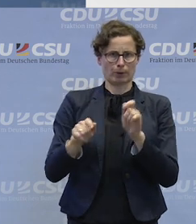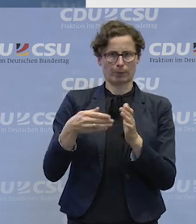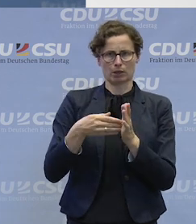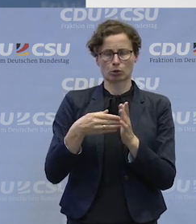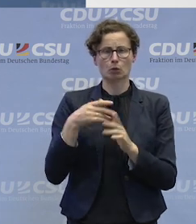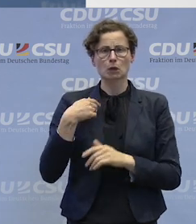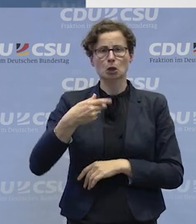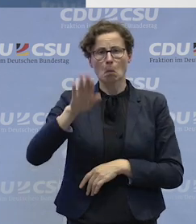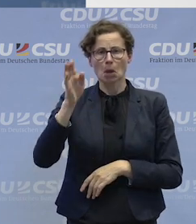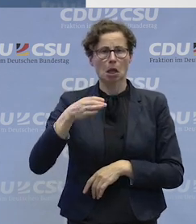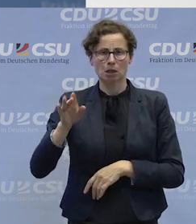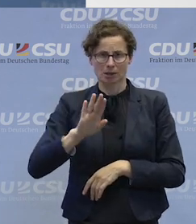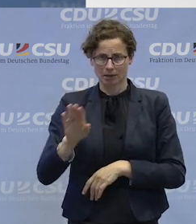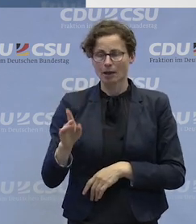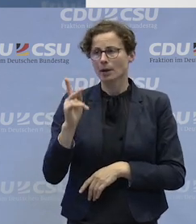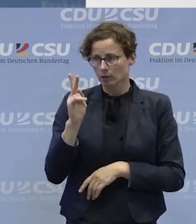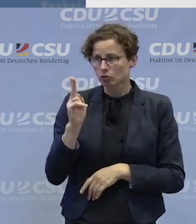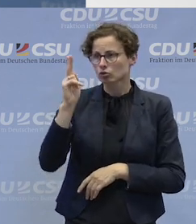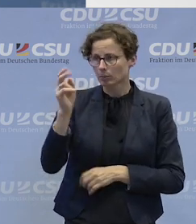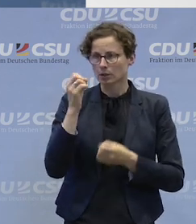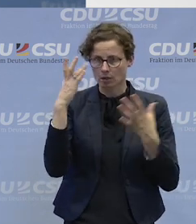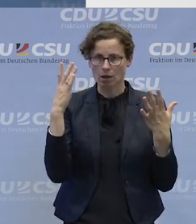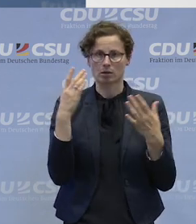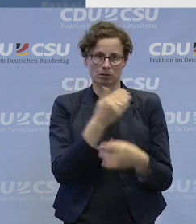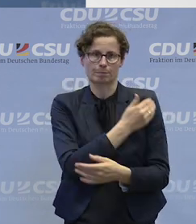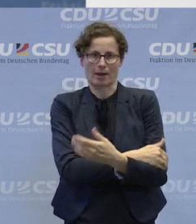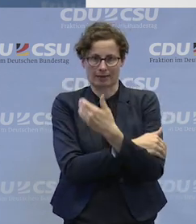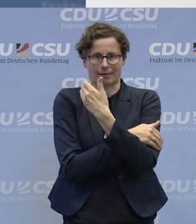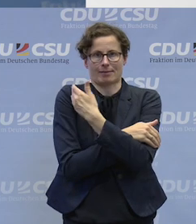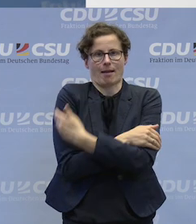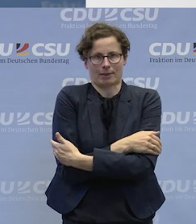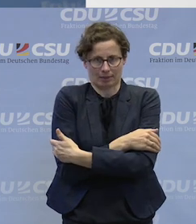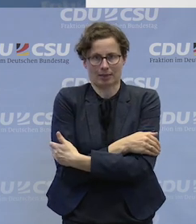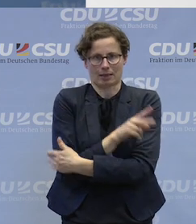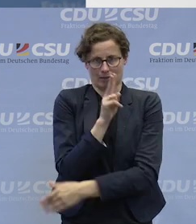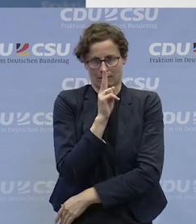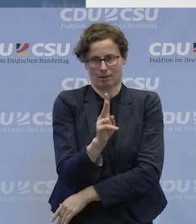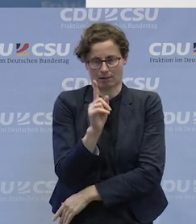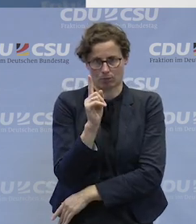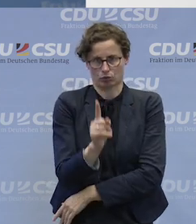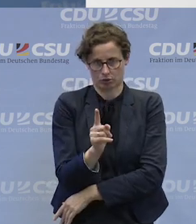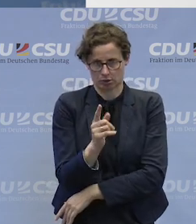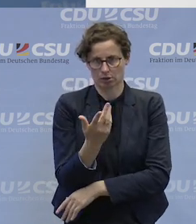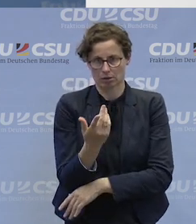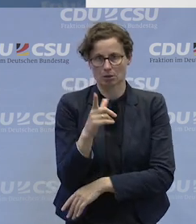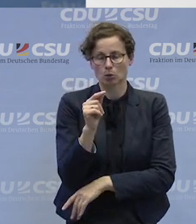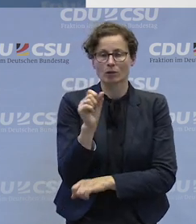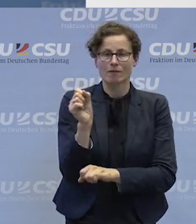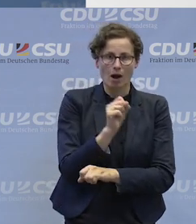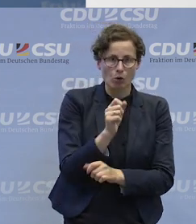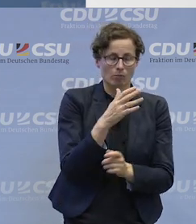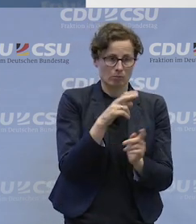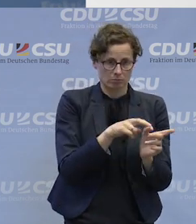ich gebe Ihnen vollkommen recht, natürlich ist es ein Geschehen, was viele, viele Aspekte hat, warum Menschen